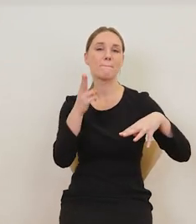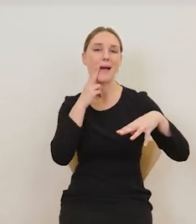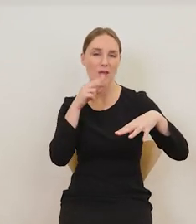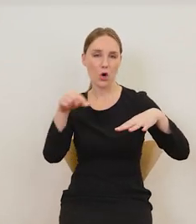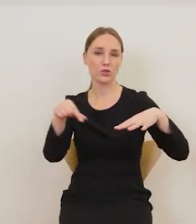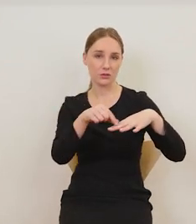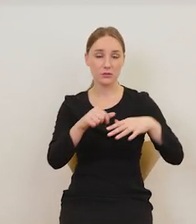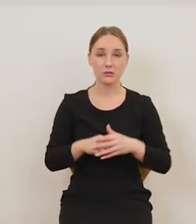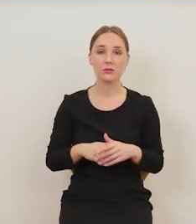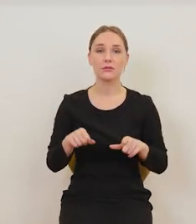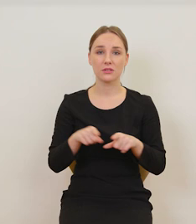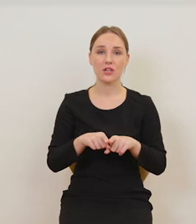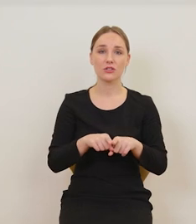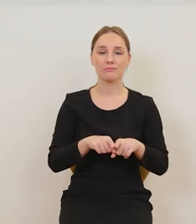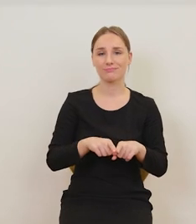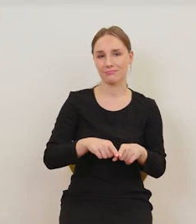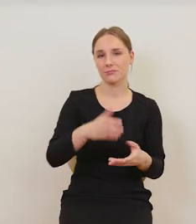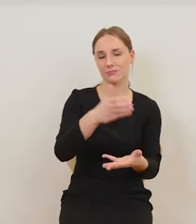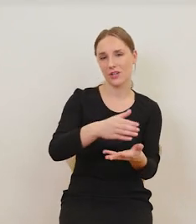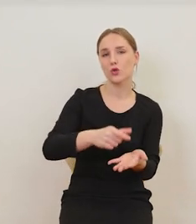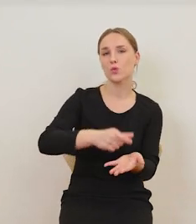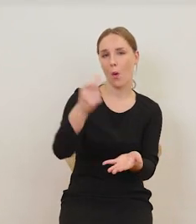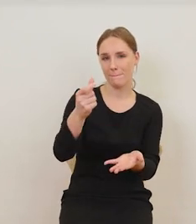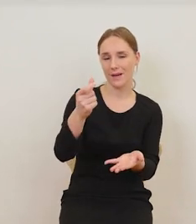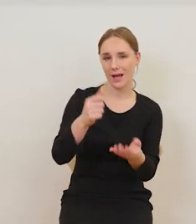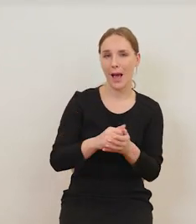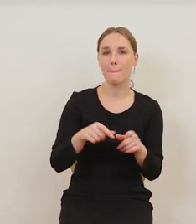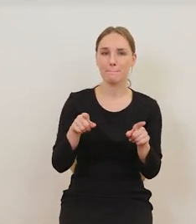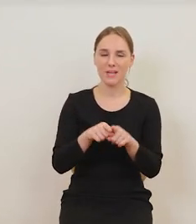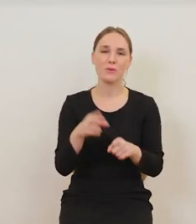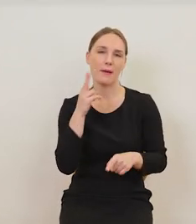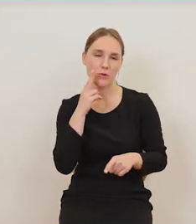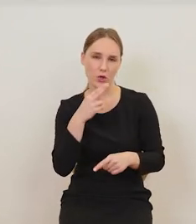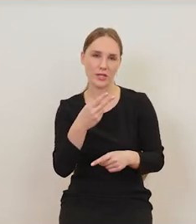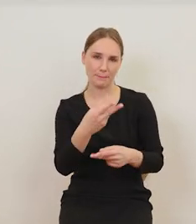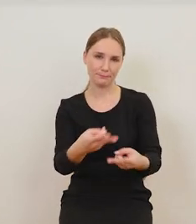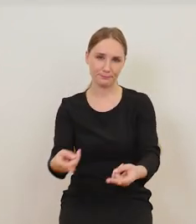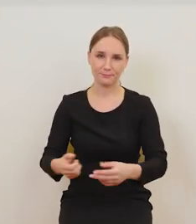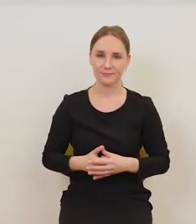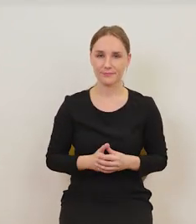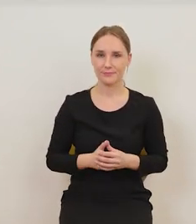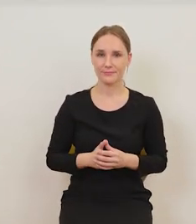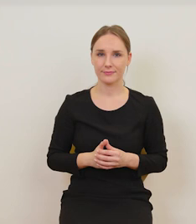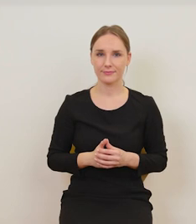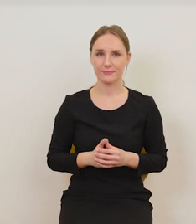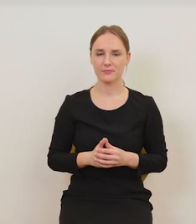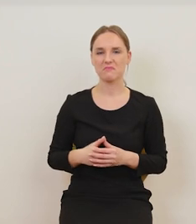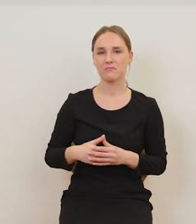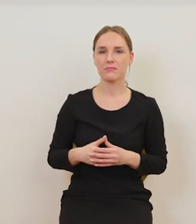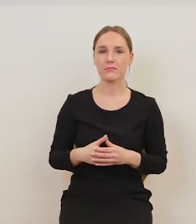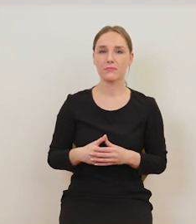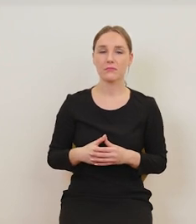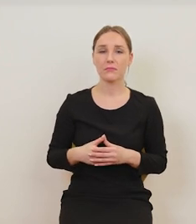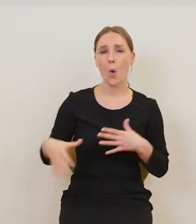a na stole drink ze słomką, no i papierosnice. Bardzo niestarannie ubrana,